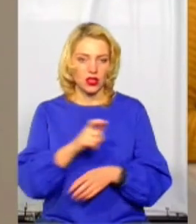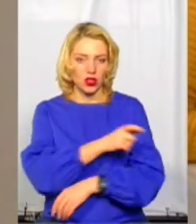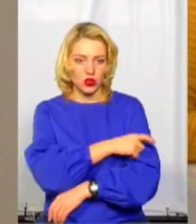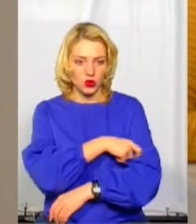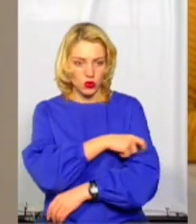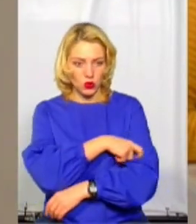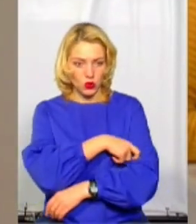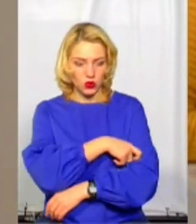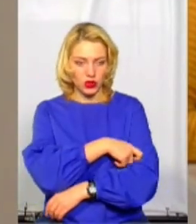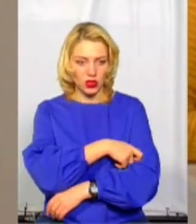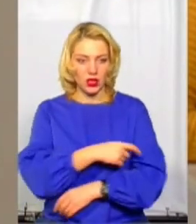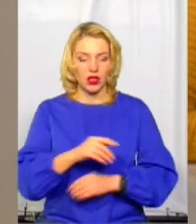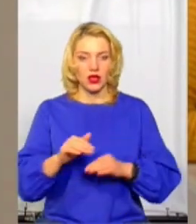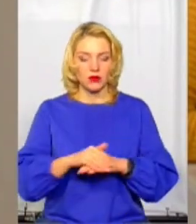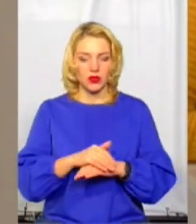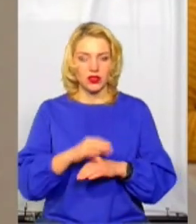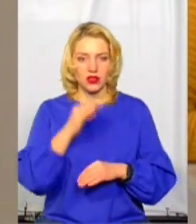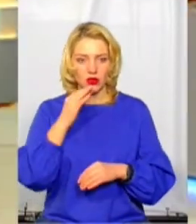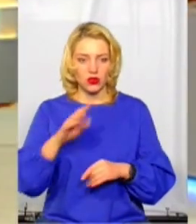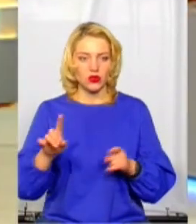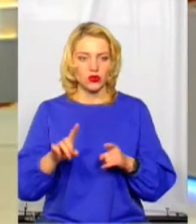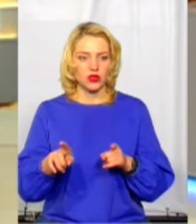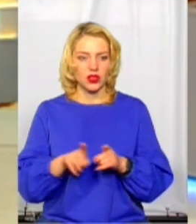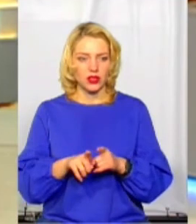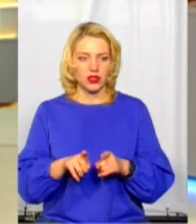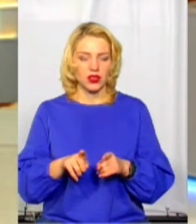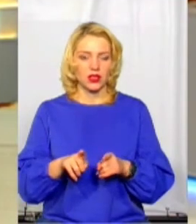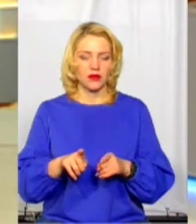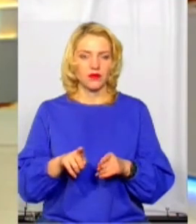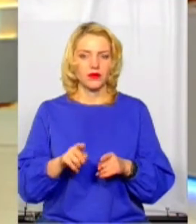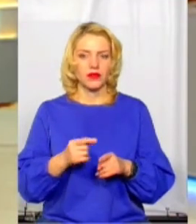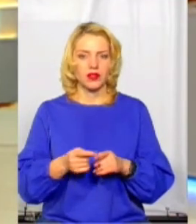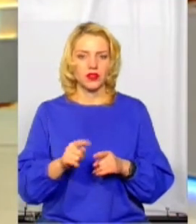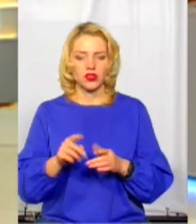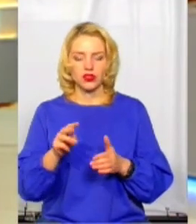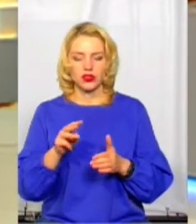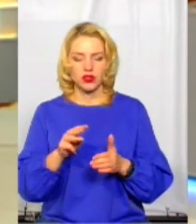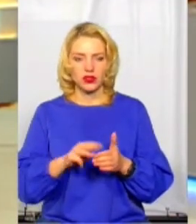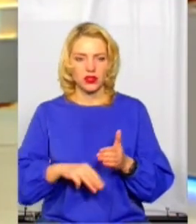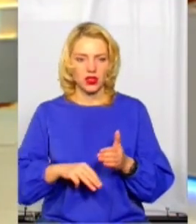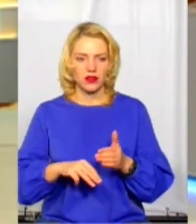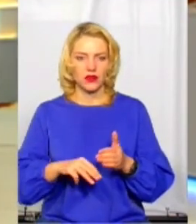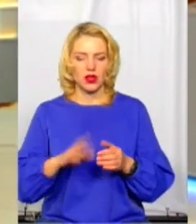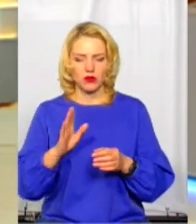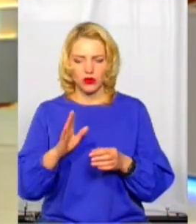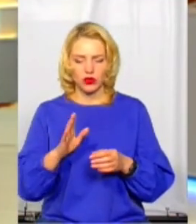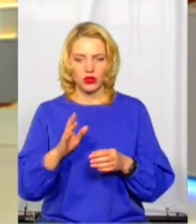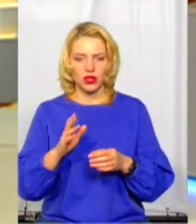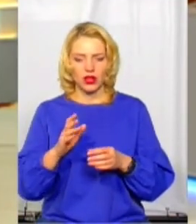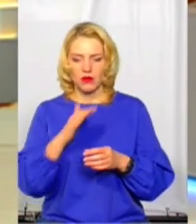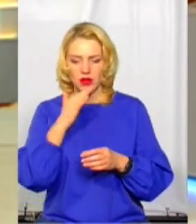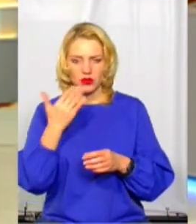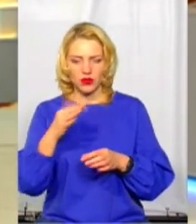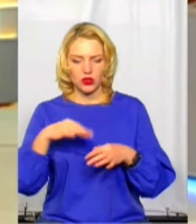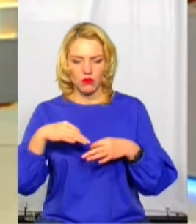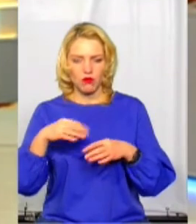новорічну річну в Орскві. Будь ласка, про це чергування. Що це значить? Там буде стояти пожежний автомобіль, багато буде ваших людей.